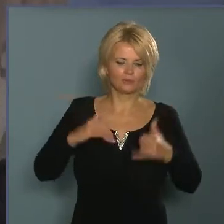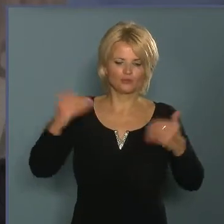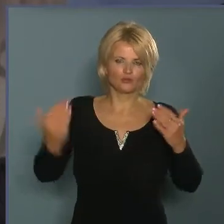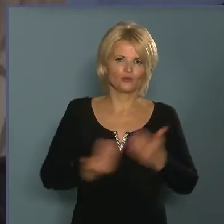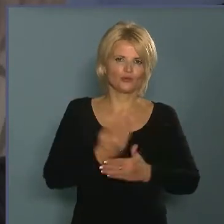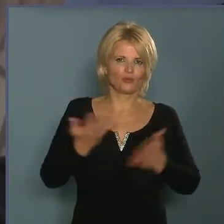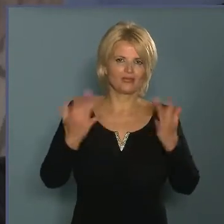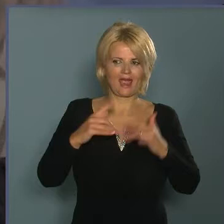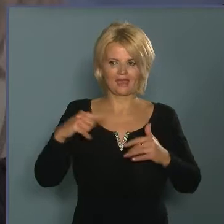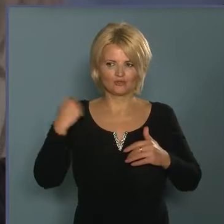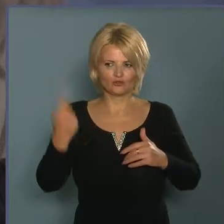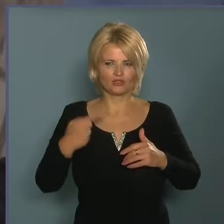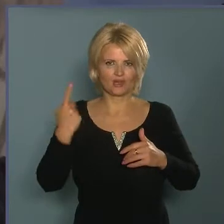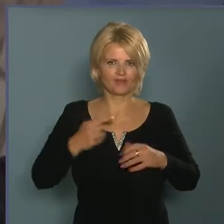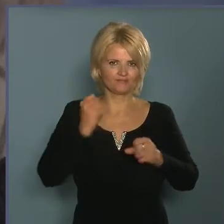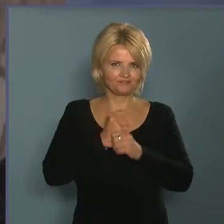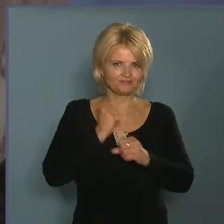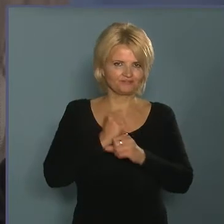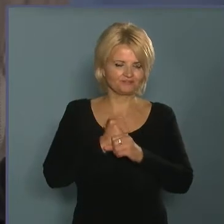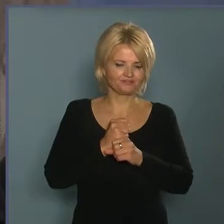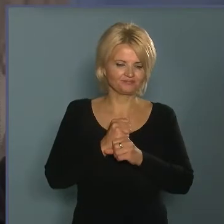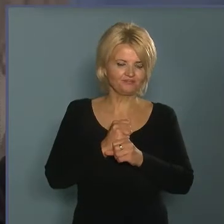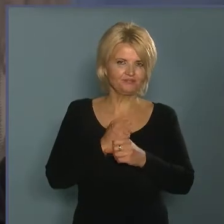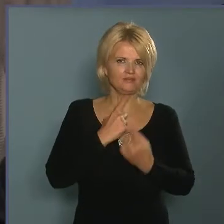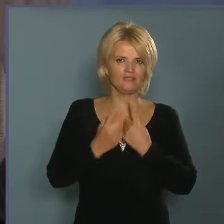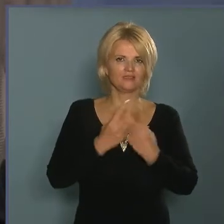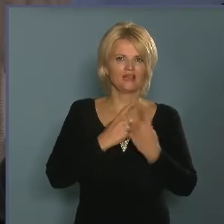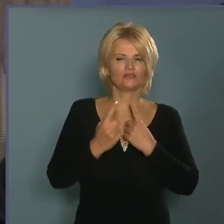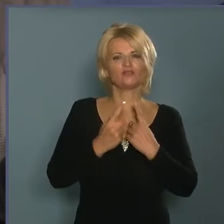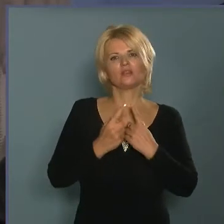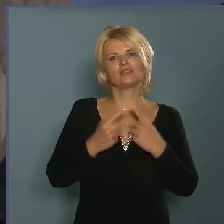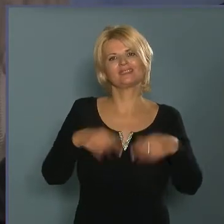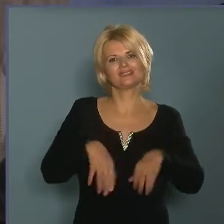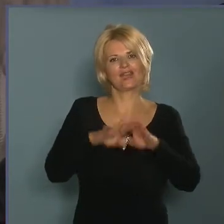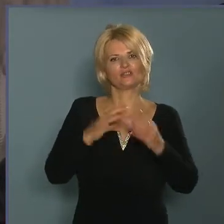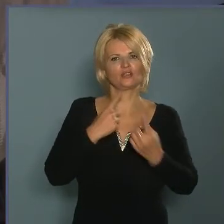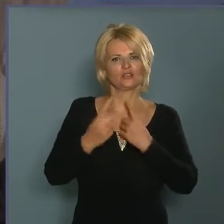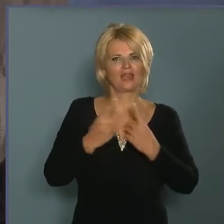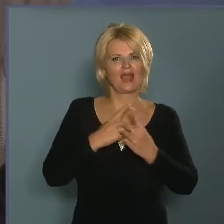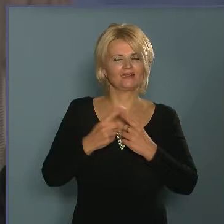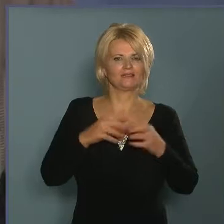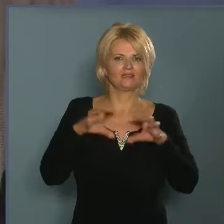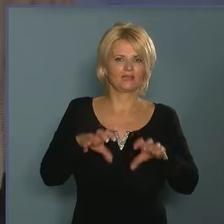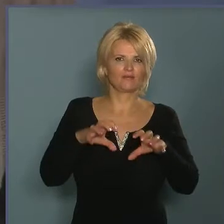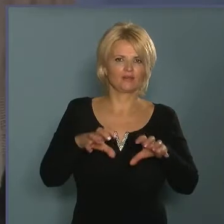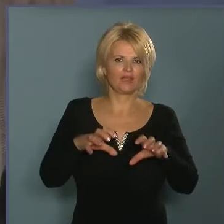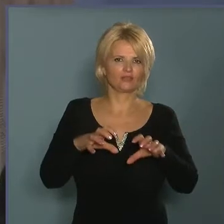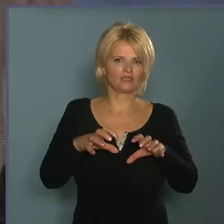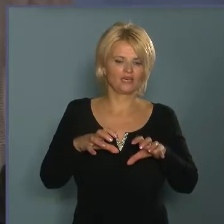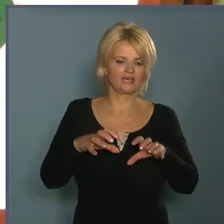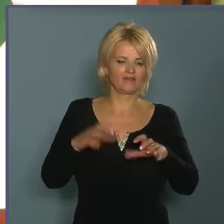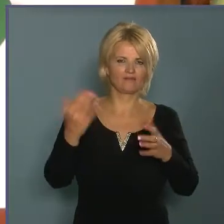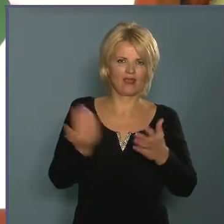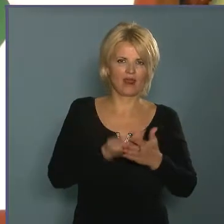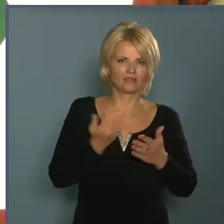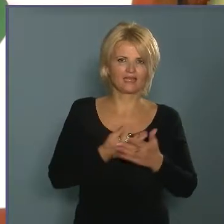helyiség kialakítására. A helyiségen belül a társasjátékot, a játékot célzó tevékenység kialakítására használták föl